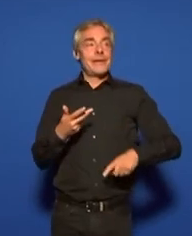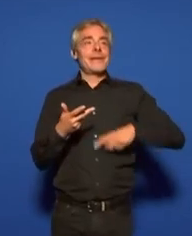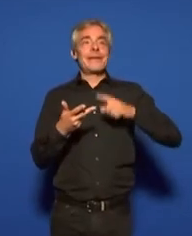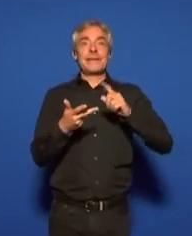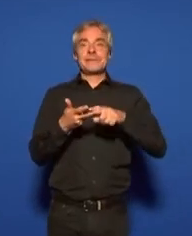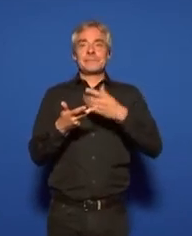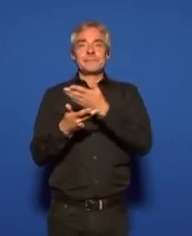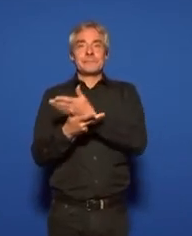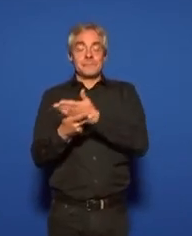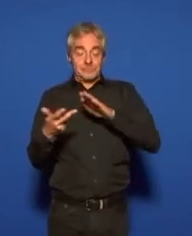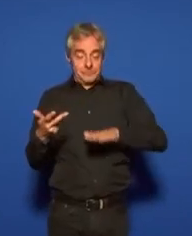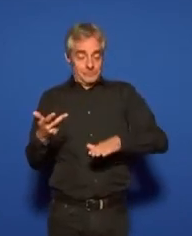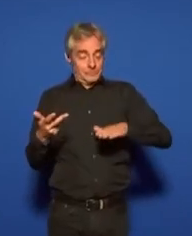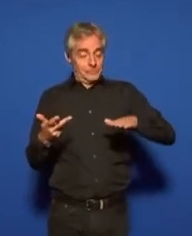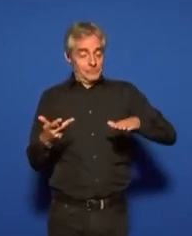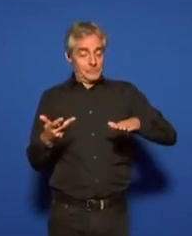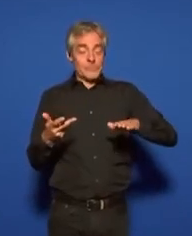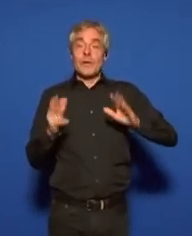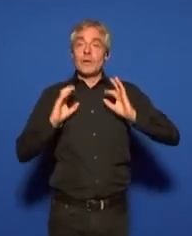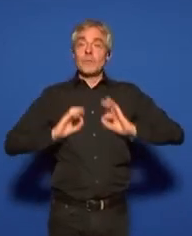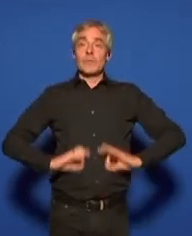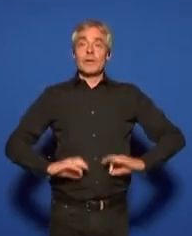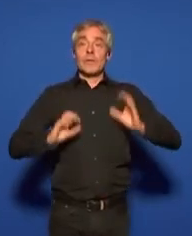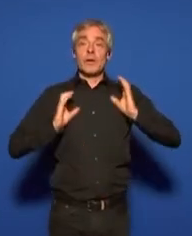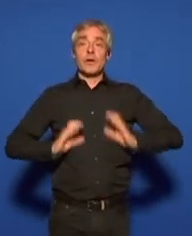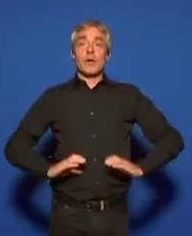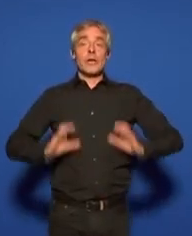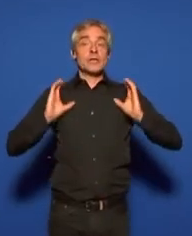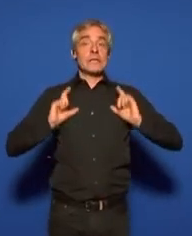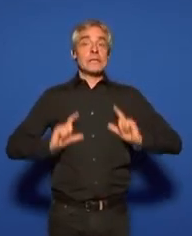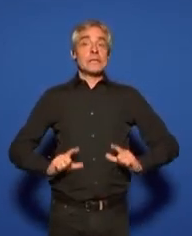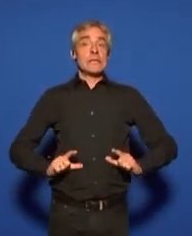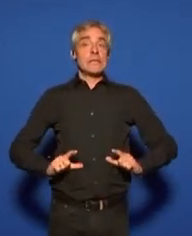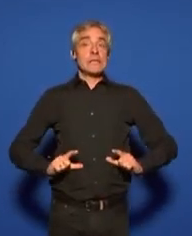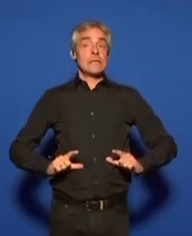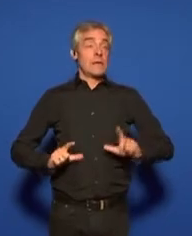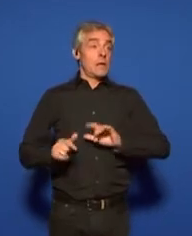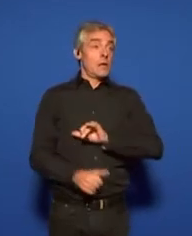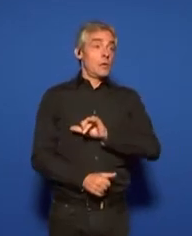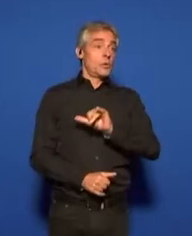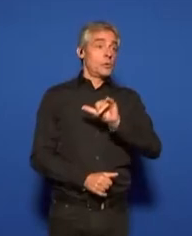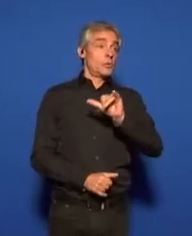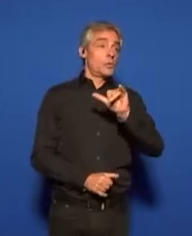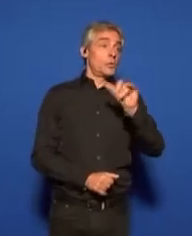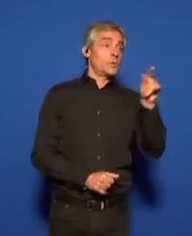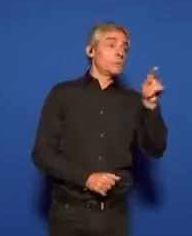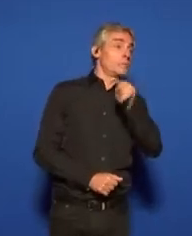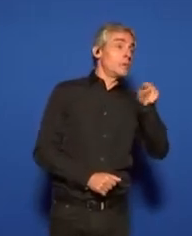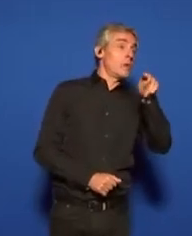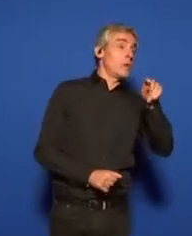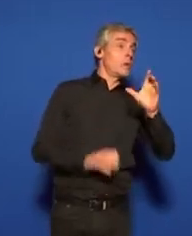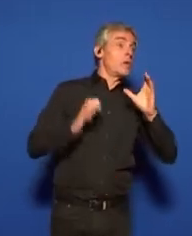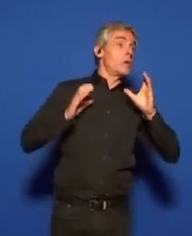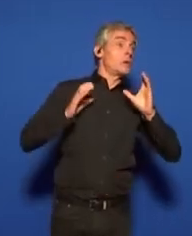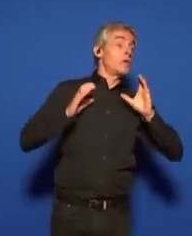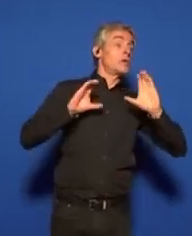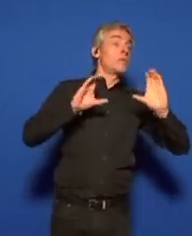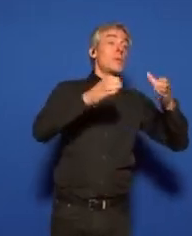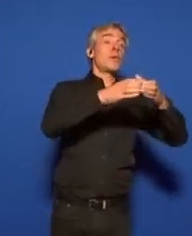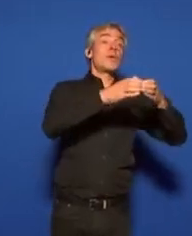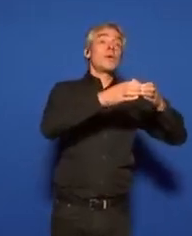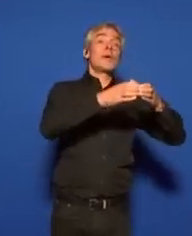par l'école primaire, le collège, le lycée et jusque à ceux qui s'intéressent au collège de France.